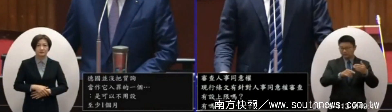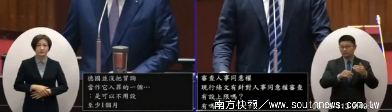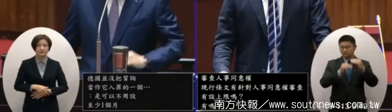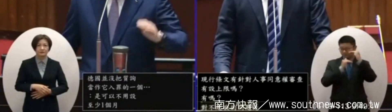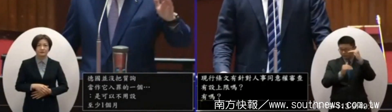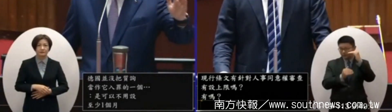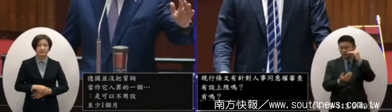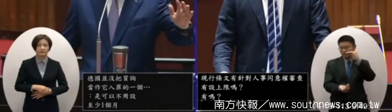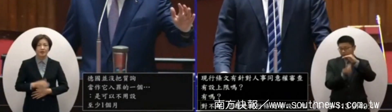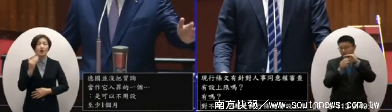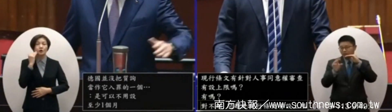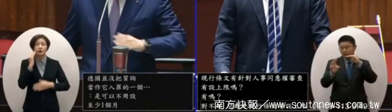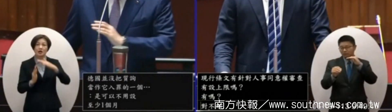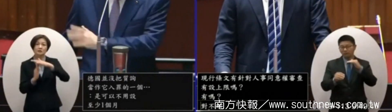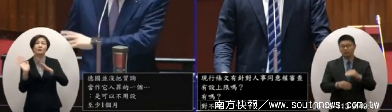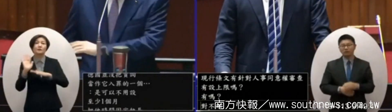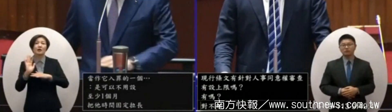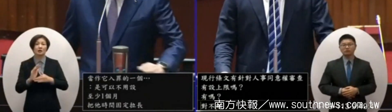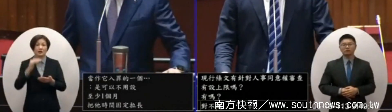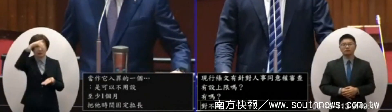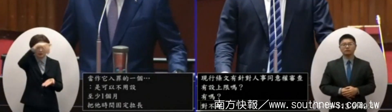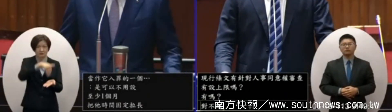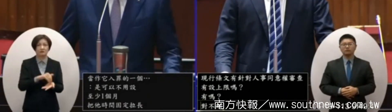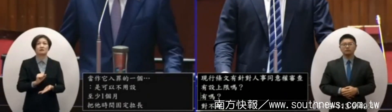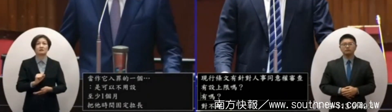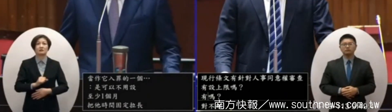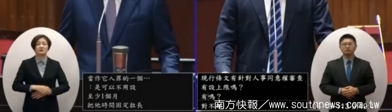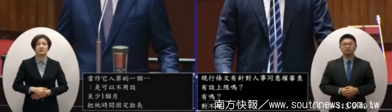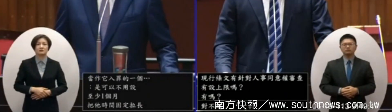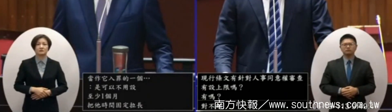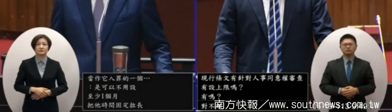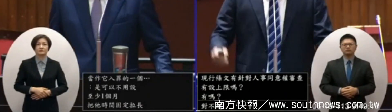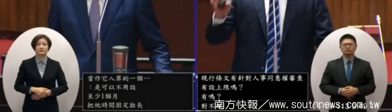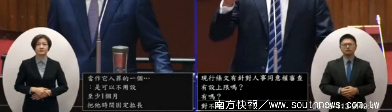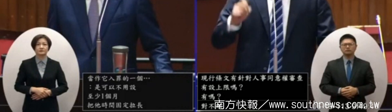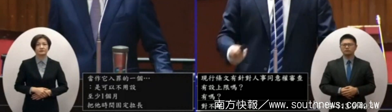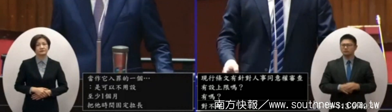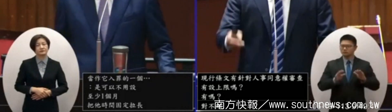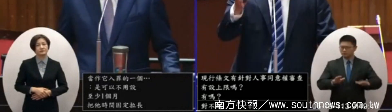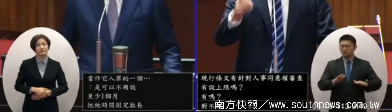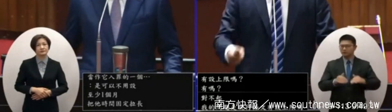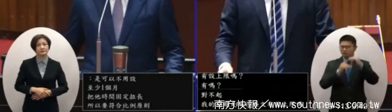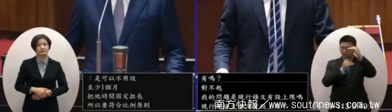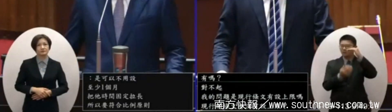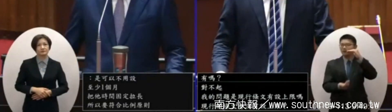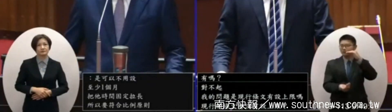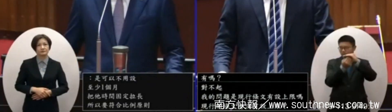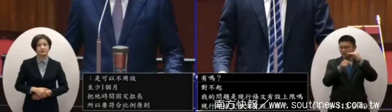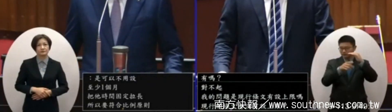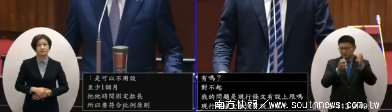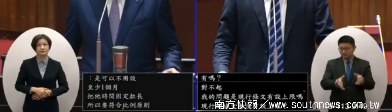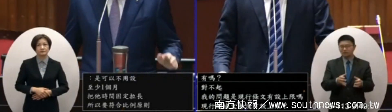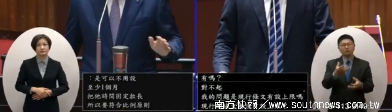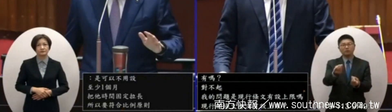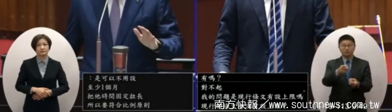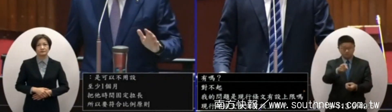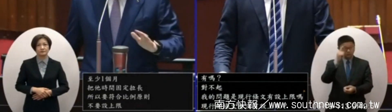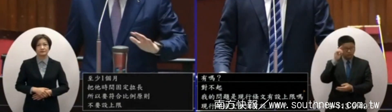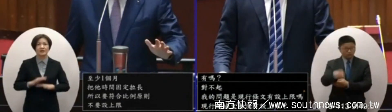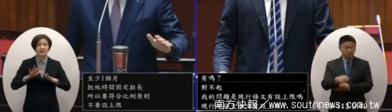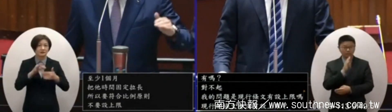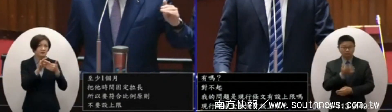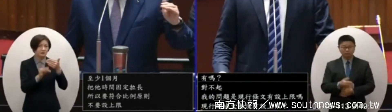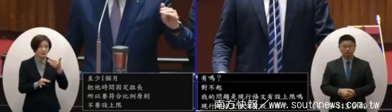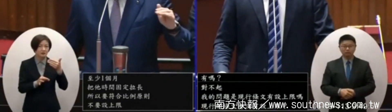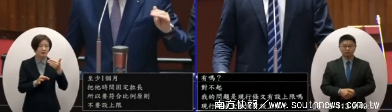上限不要設上限就不要無限的下限現在沒有設上限你也同意嗎現在